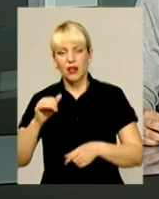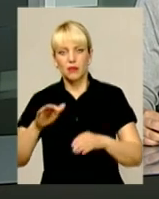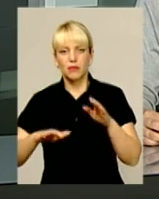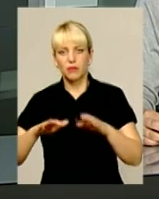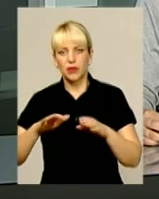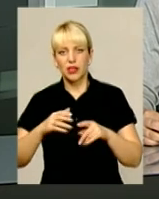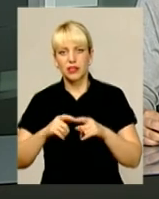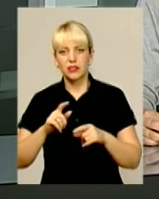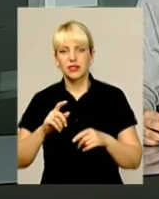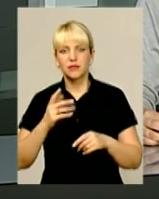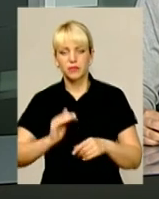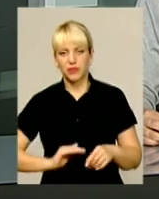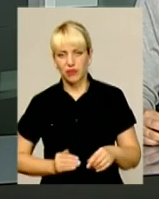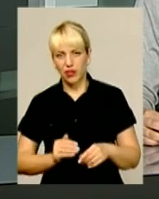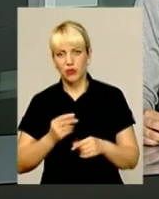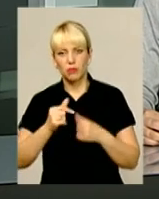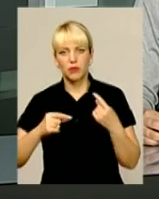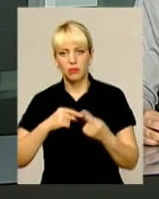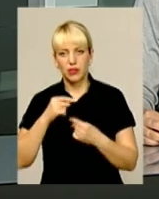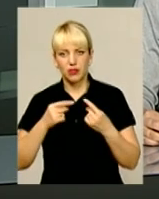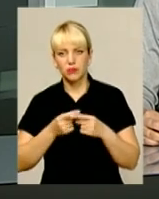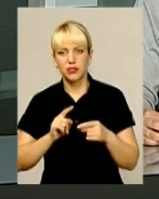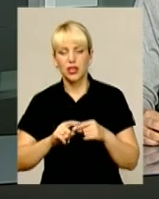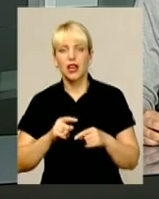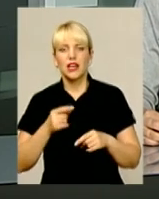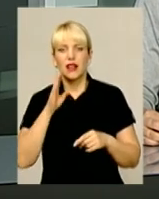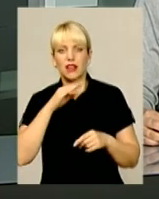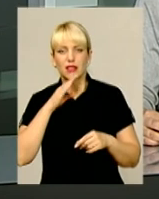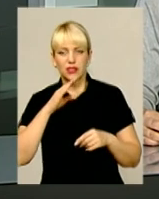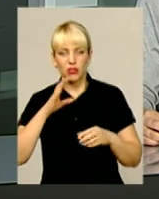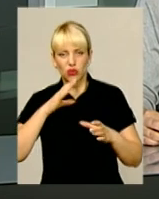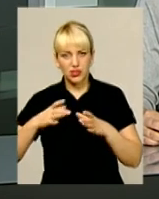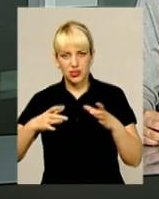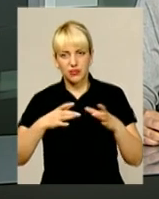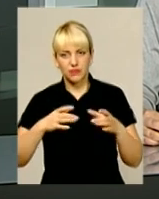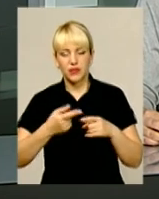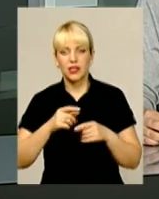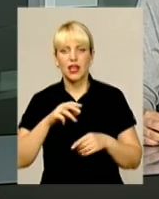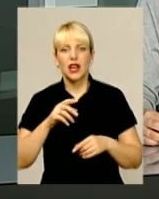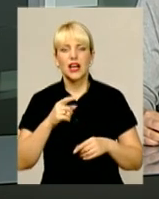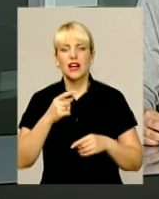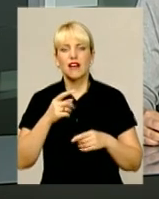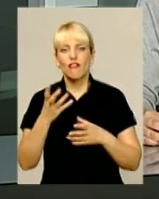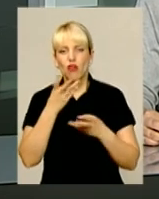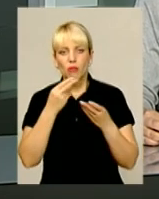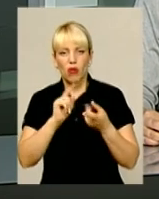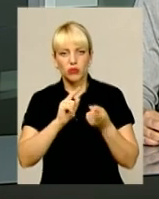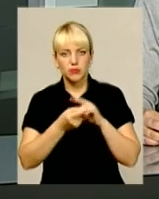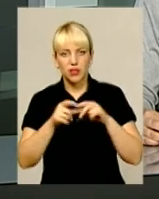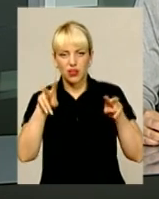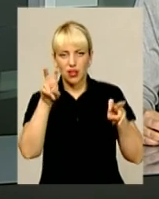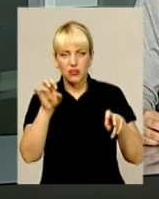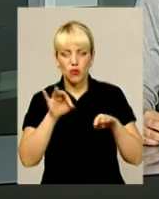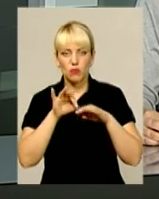споруду на ставу в Сахнівцях. Під час судового засідання з'ясувалося, що депутати сільради формально змінили назву споруди та